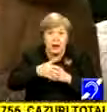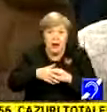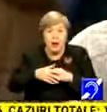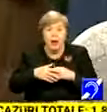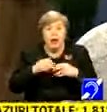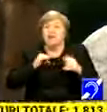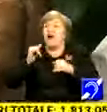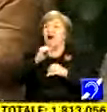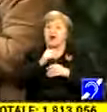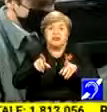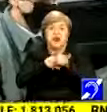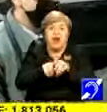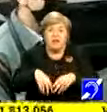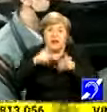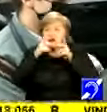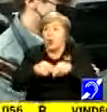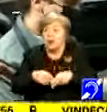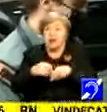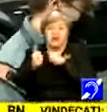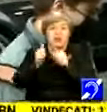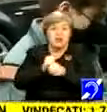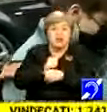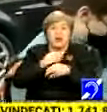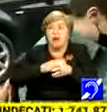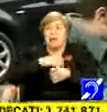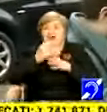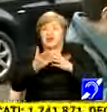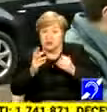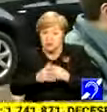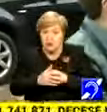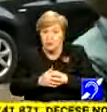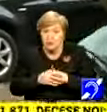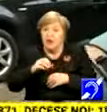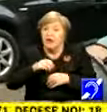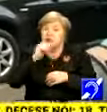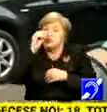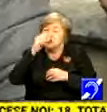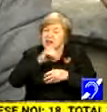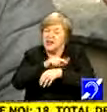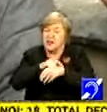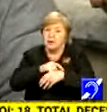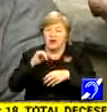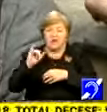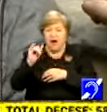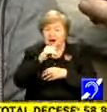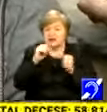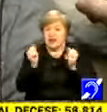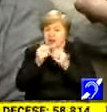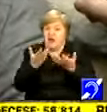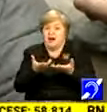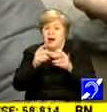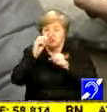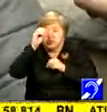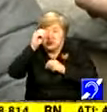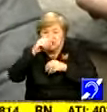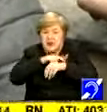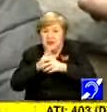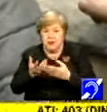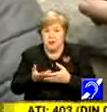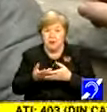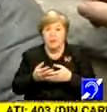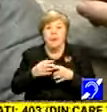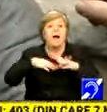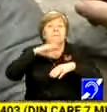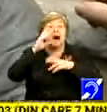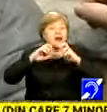deoarece este mult prea puțin timp în vacanța aceasta de iarnă. În momentul de față, cea mai mare problema